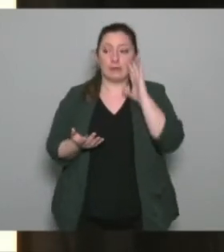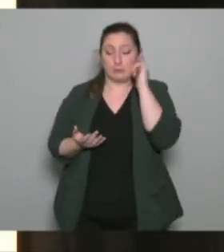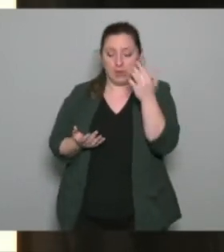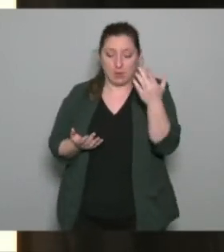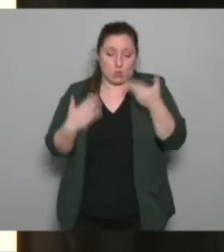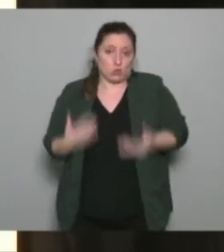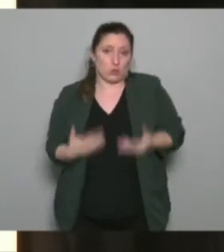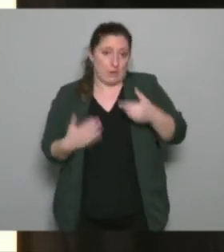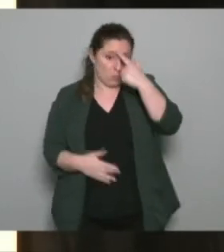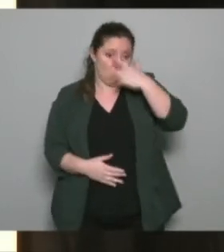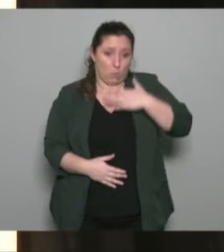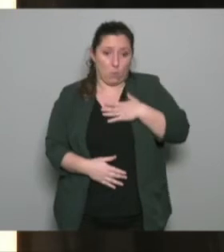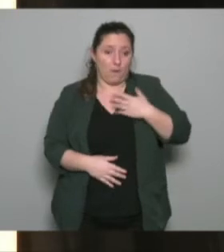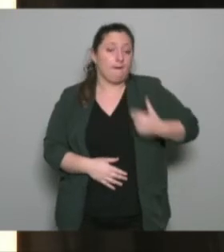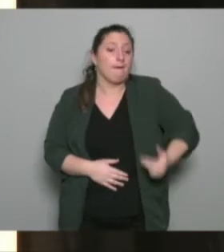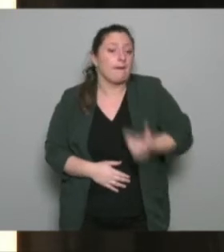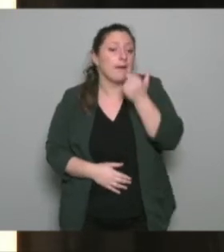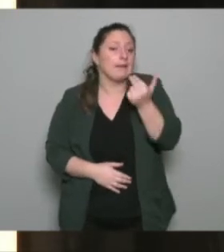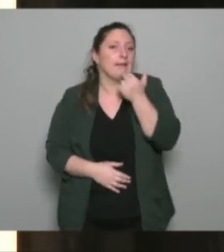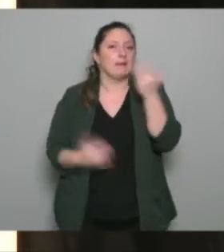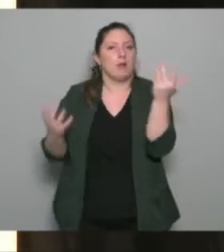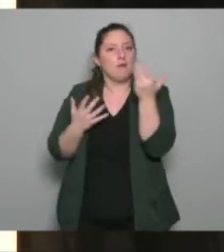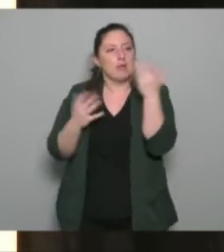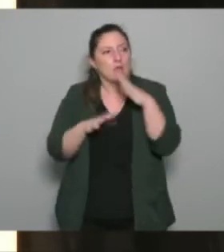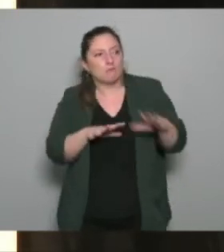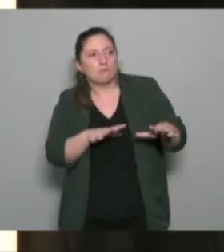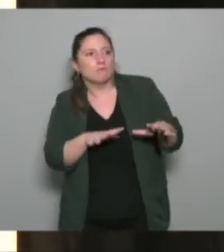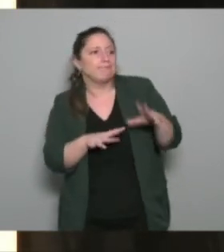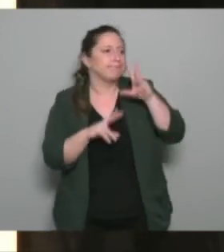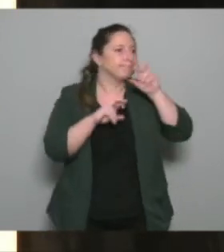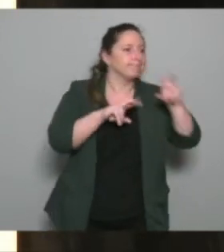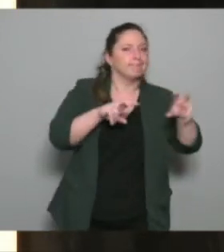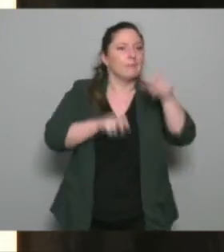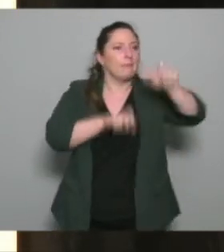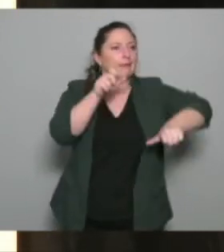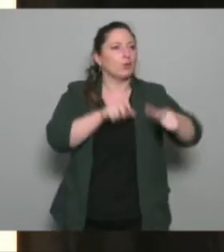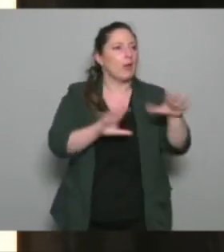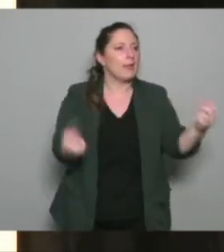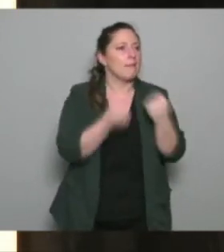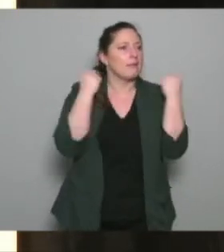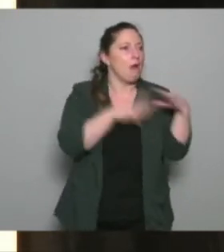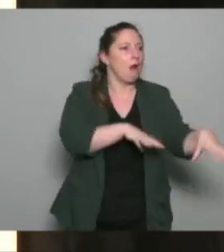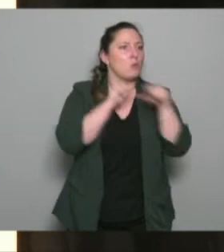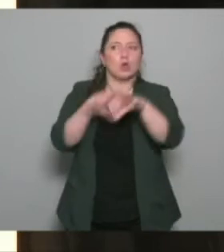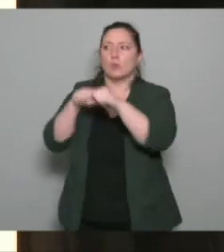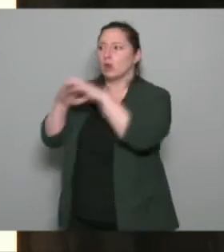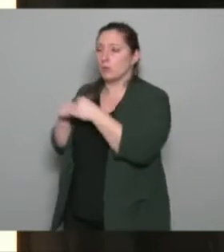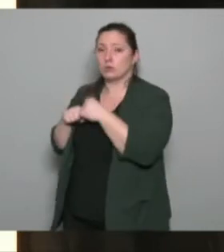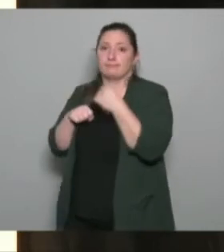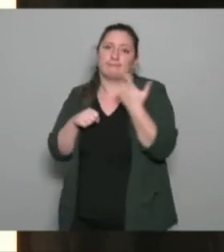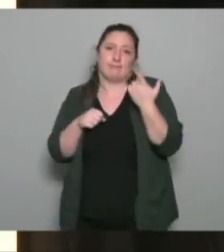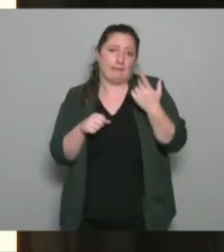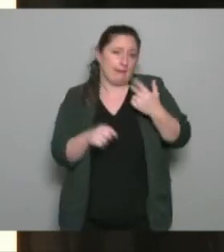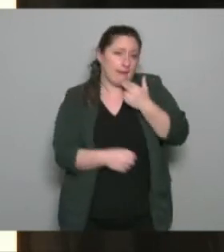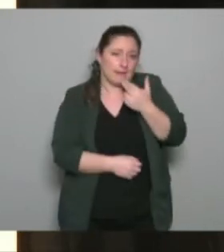une des qualités que je voudrais chercher chez les animateurs que je recrute c'est justement ça